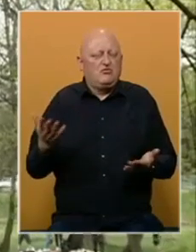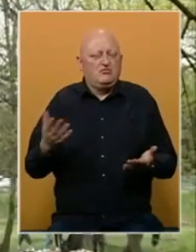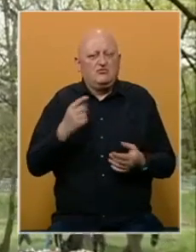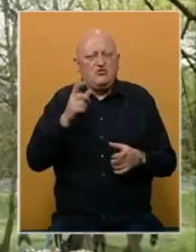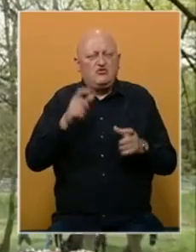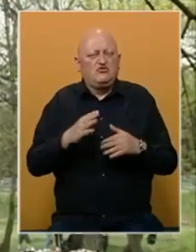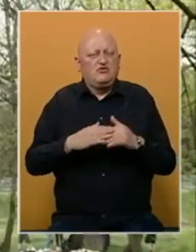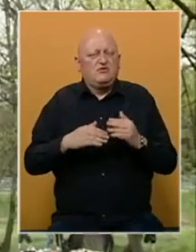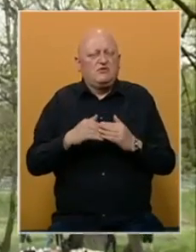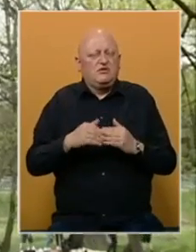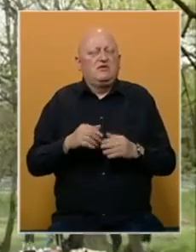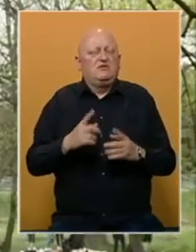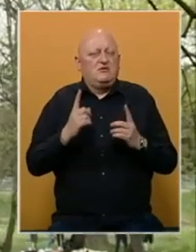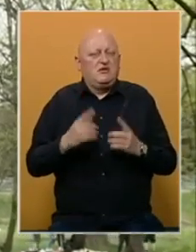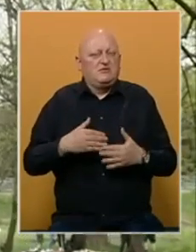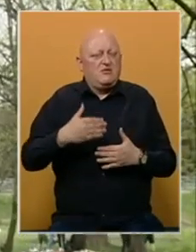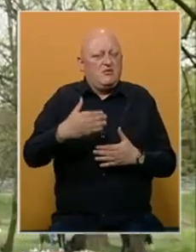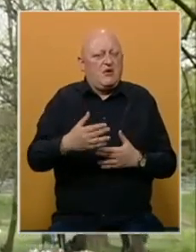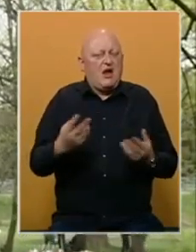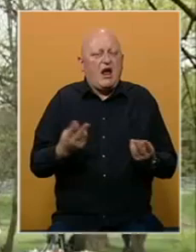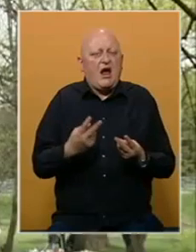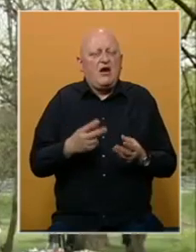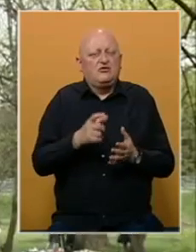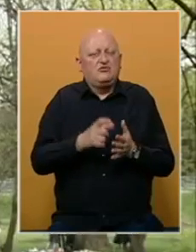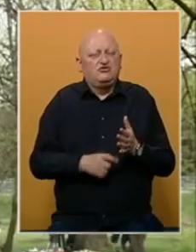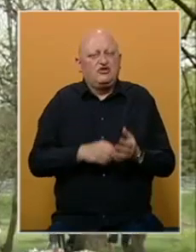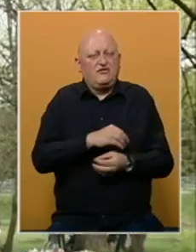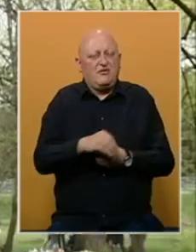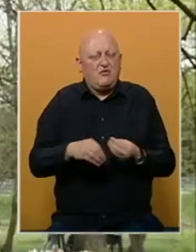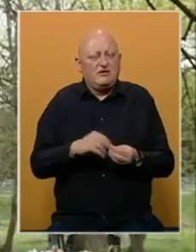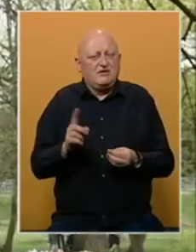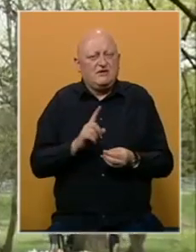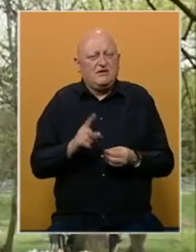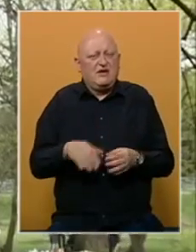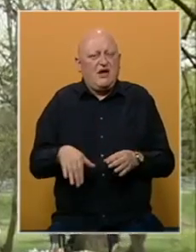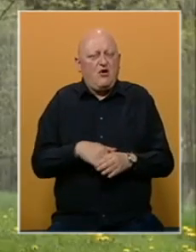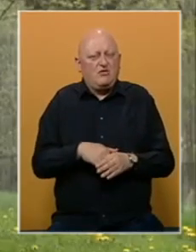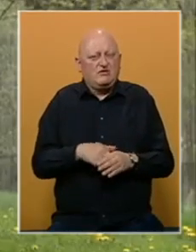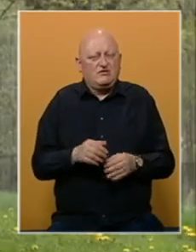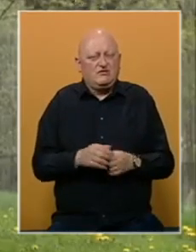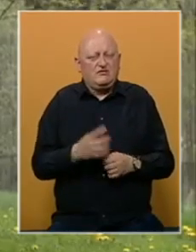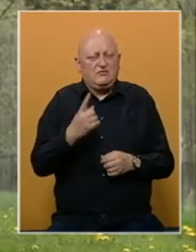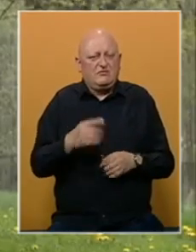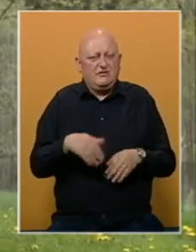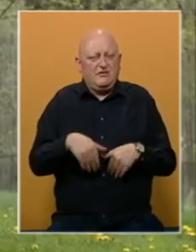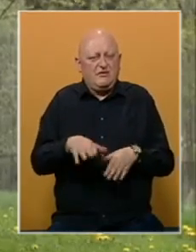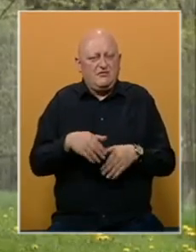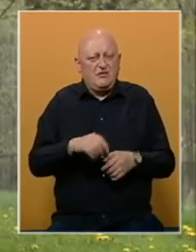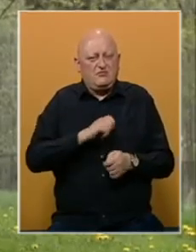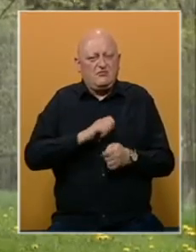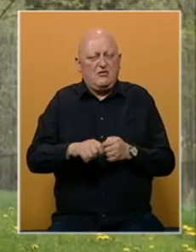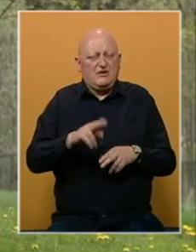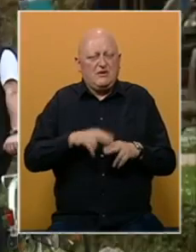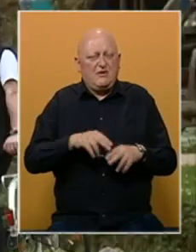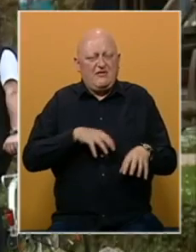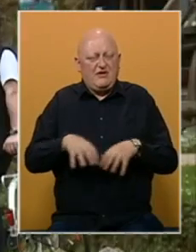ljudi su zadovoljni, nastojimo da se odnosimo prema njima kao prema članoma porodice, a ne kao uposlaniku. Prvi sibanj simbol je pobjede za